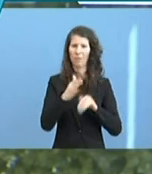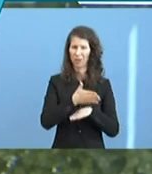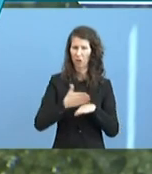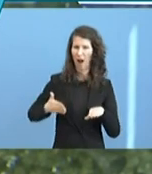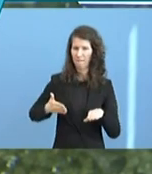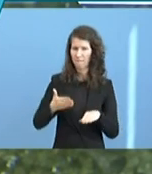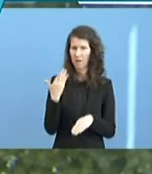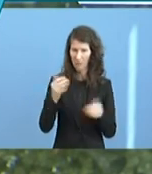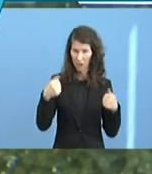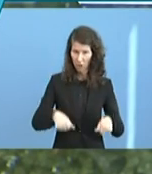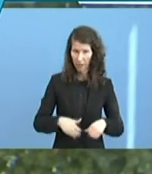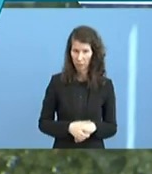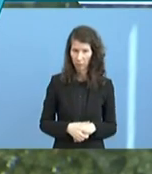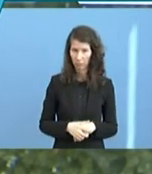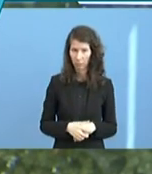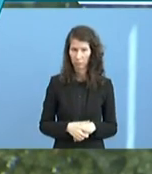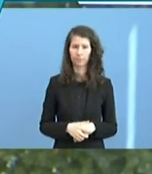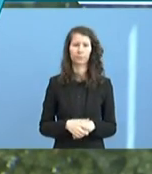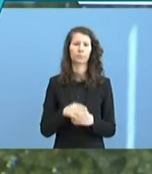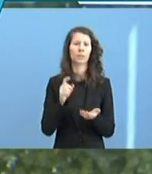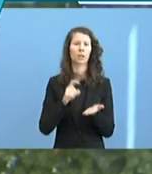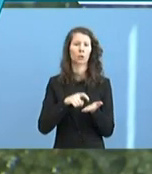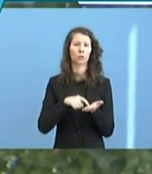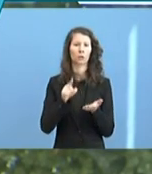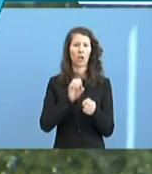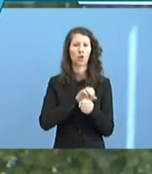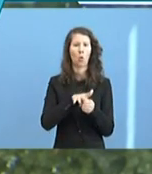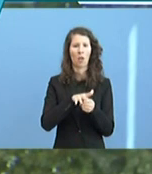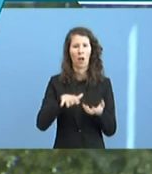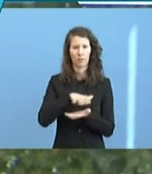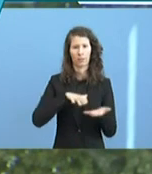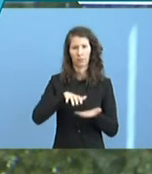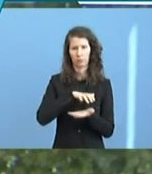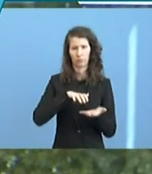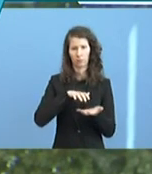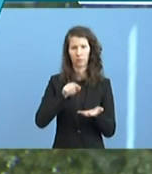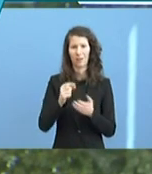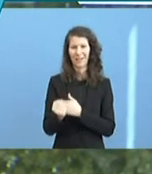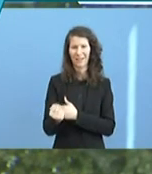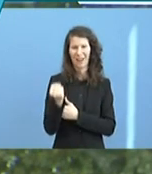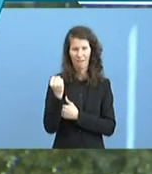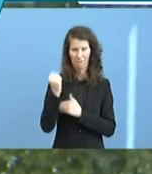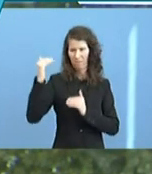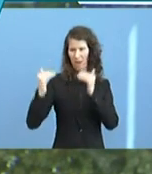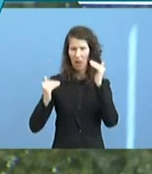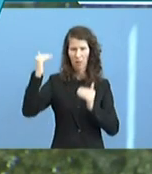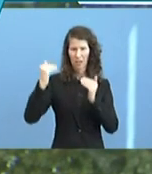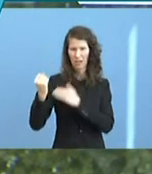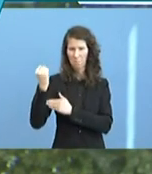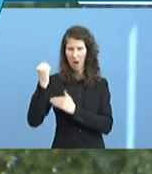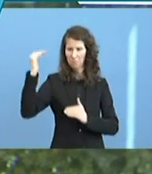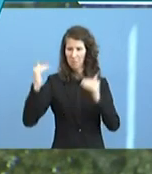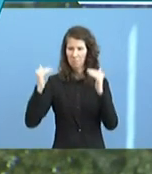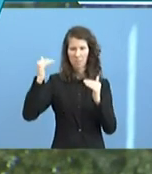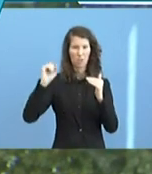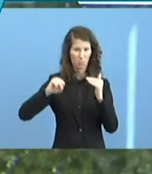weil ja durch die Corona-Krise schon die Kräfteverhältnisse möglicherweise ein bisschen ins Ungleichgewicht